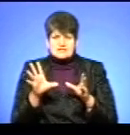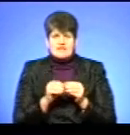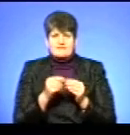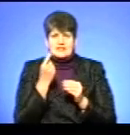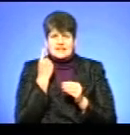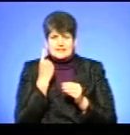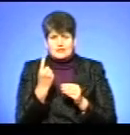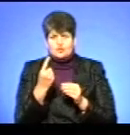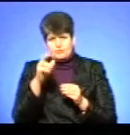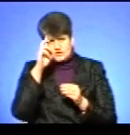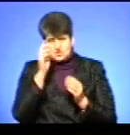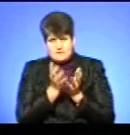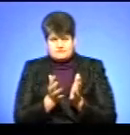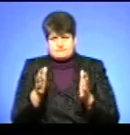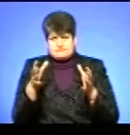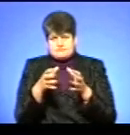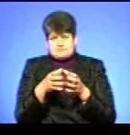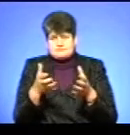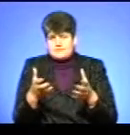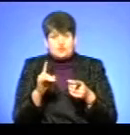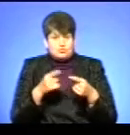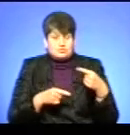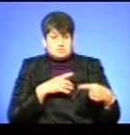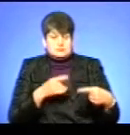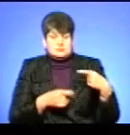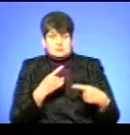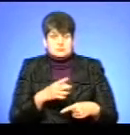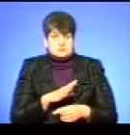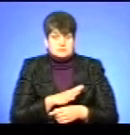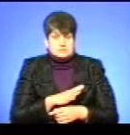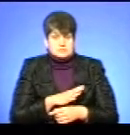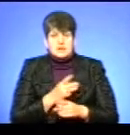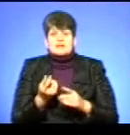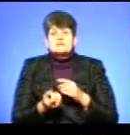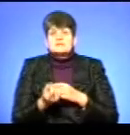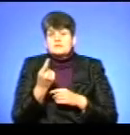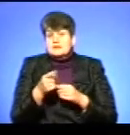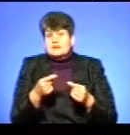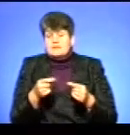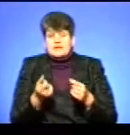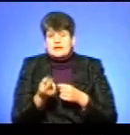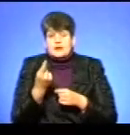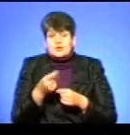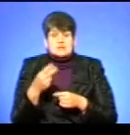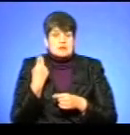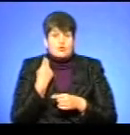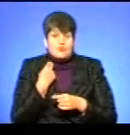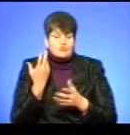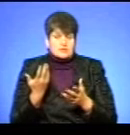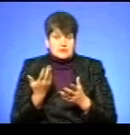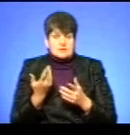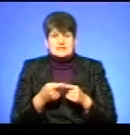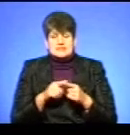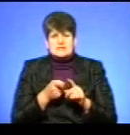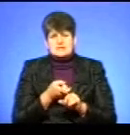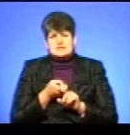І чому відбуваються такі перипетії, чому виникають такі заборгованості на сучасні оплати, швидше все, це